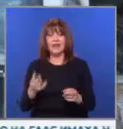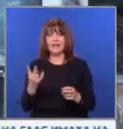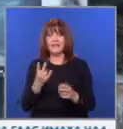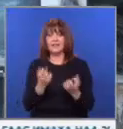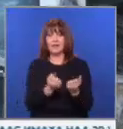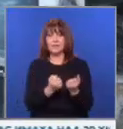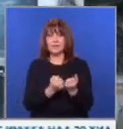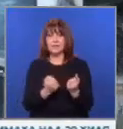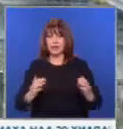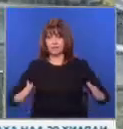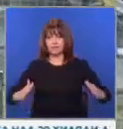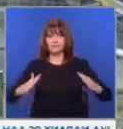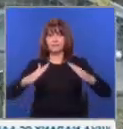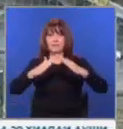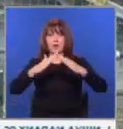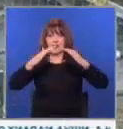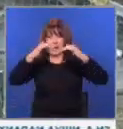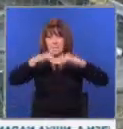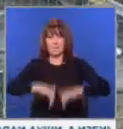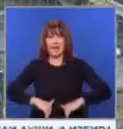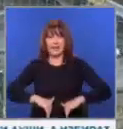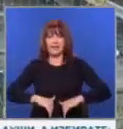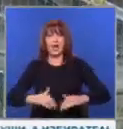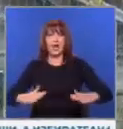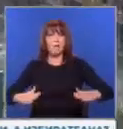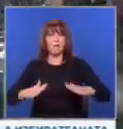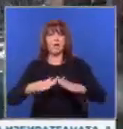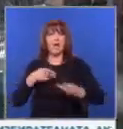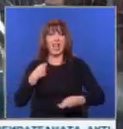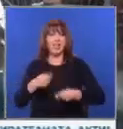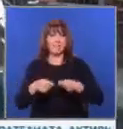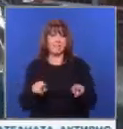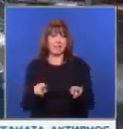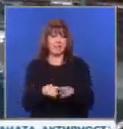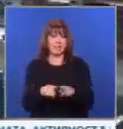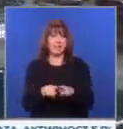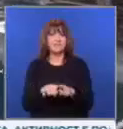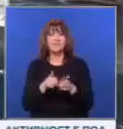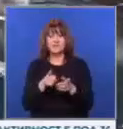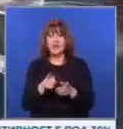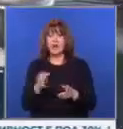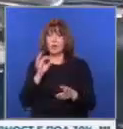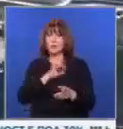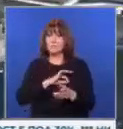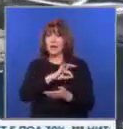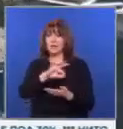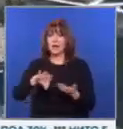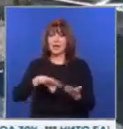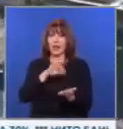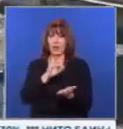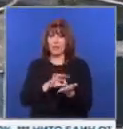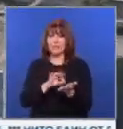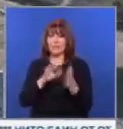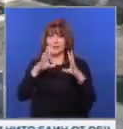конструкцията е паднала, металната конструкция е паднала, покривните ломарини също. Пожарникарите са успели да локализират огъня преди да